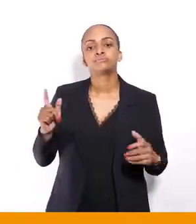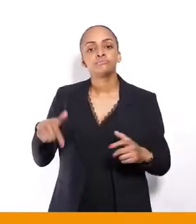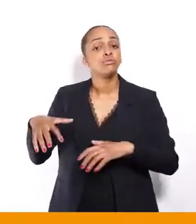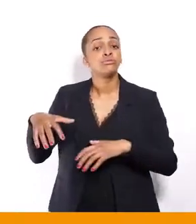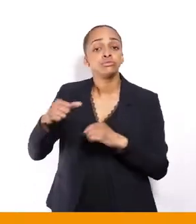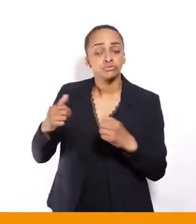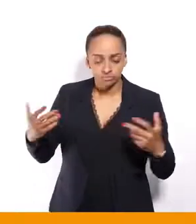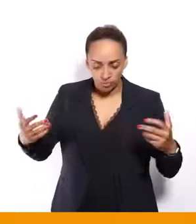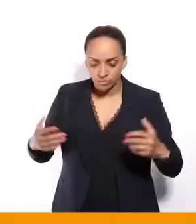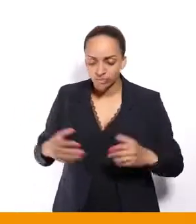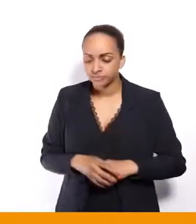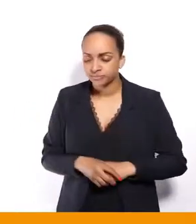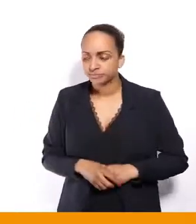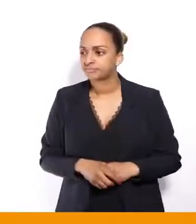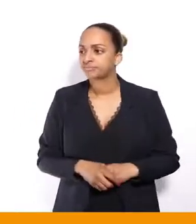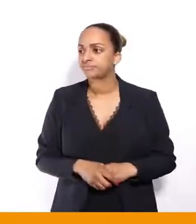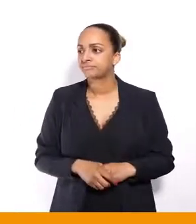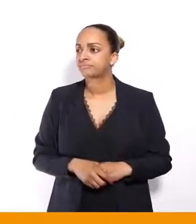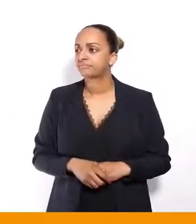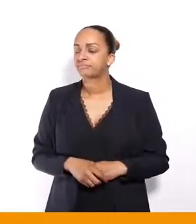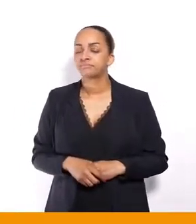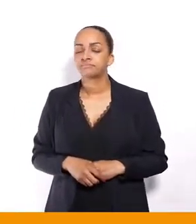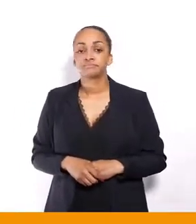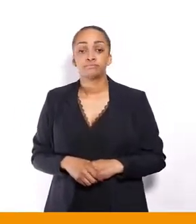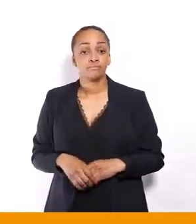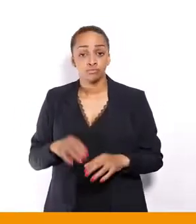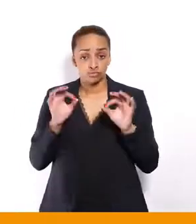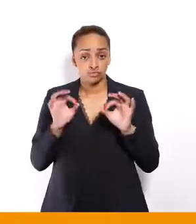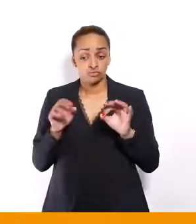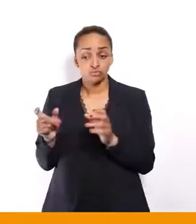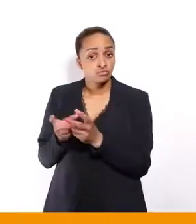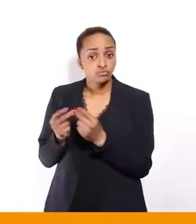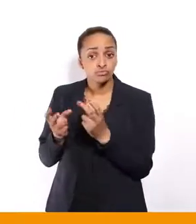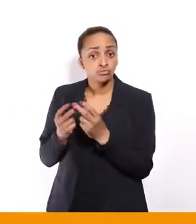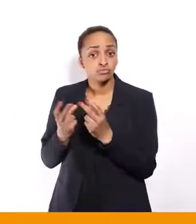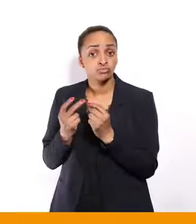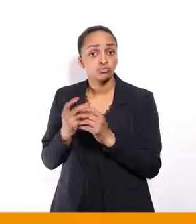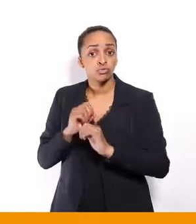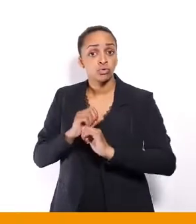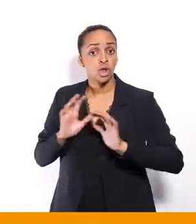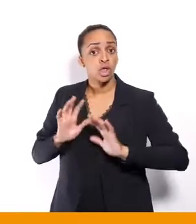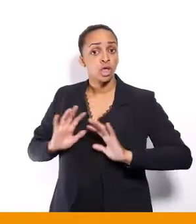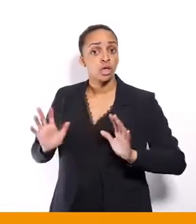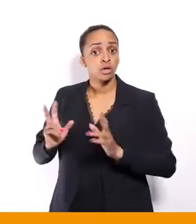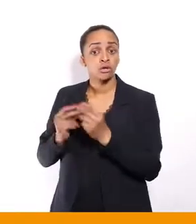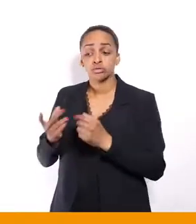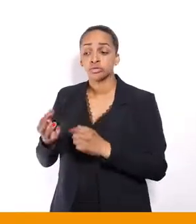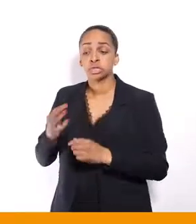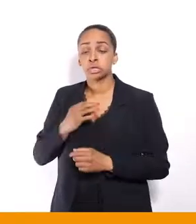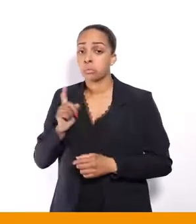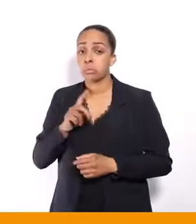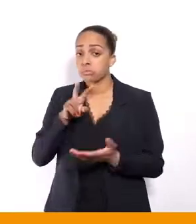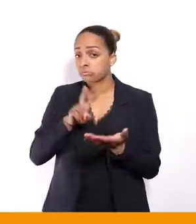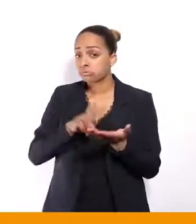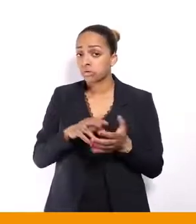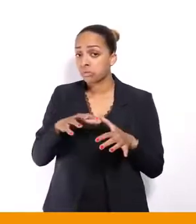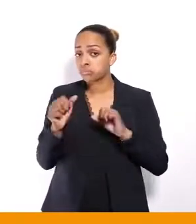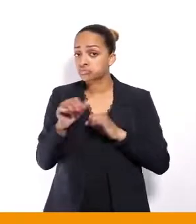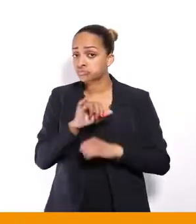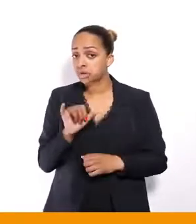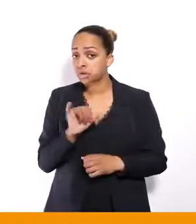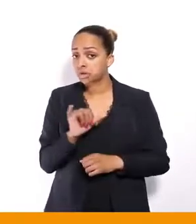Alors, bon, ils m'ont expliqué très, très, très naturellement, que, de toute façon, ils n'embauchaient jamais, enfin, quasiment jamais, personne,